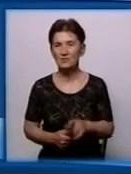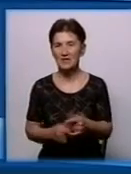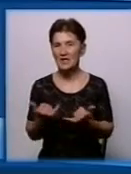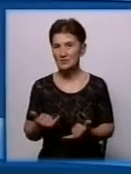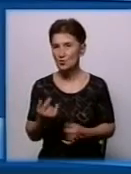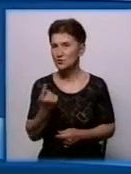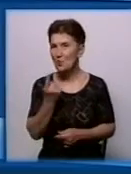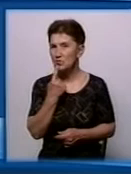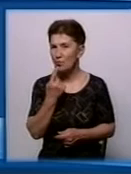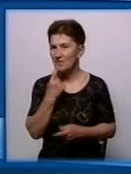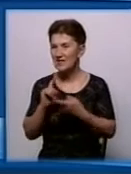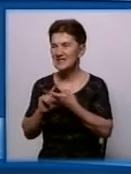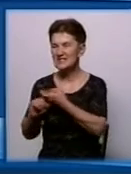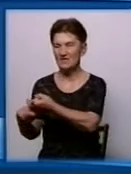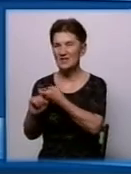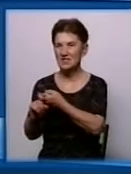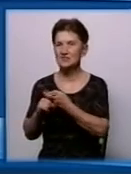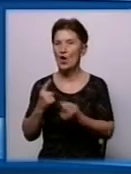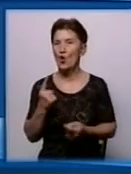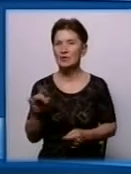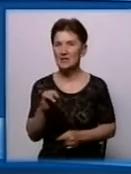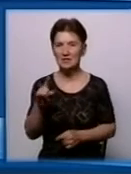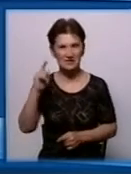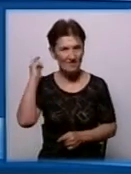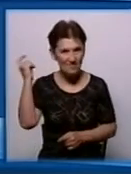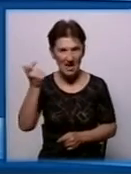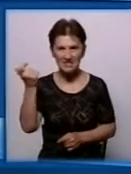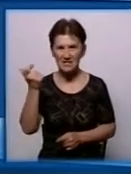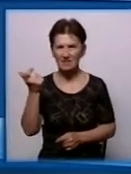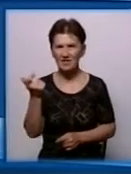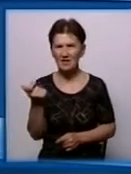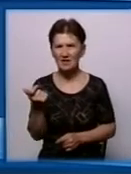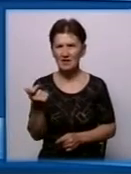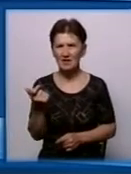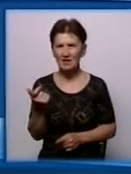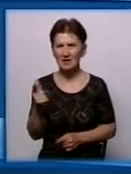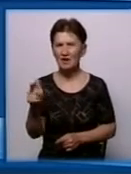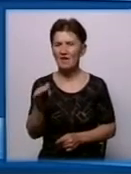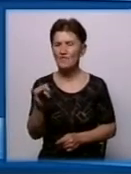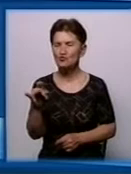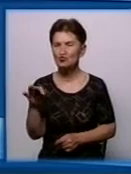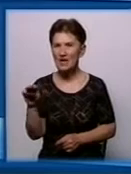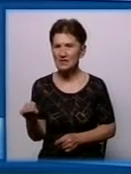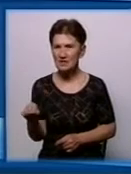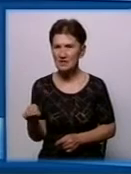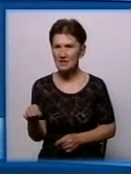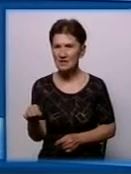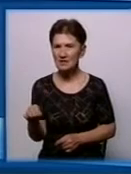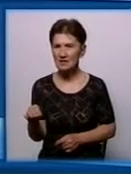'язатися з одним із власників, як виявилося ТРЦ «Фуршет». І,